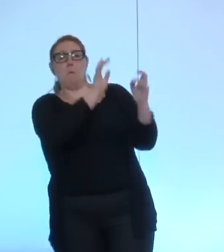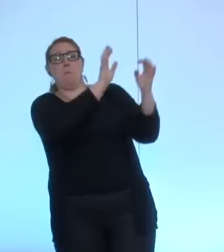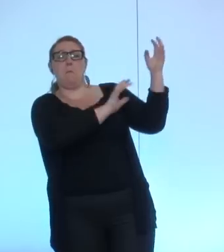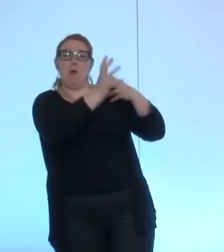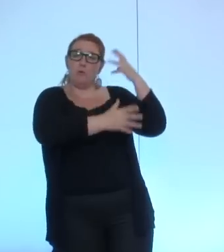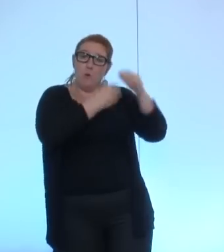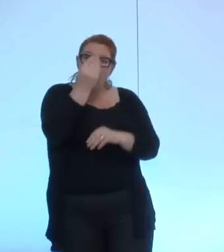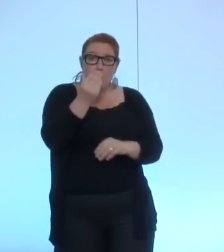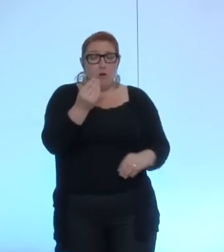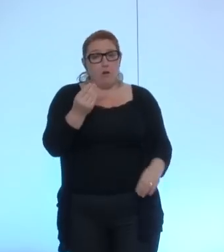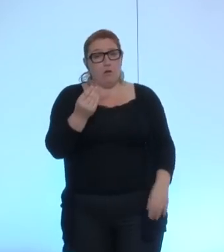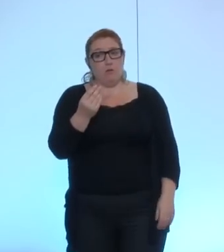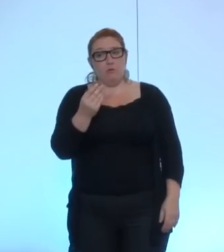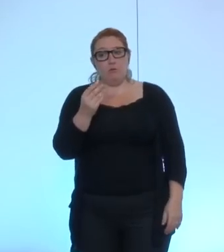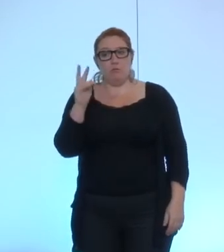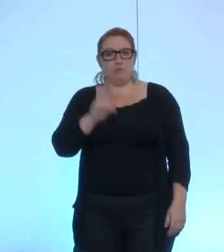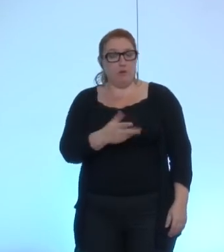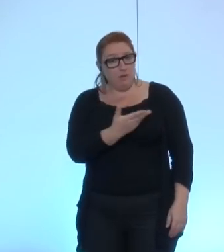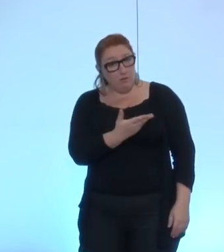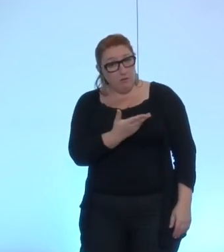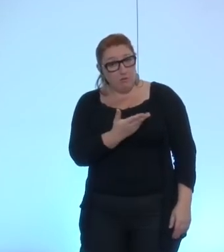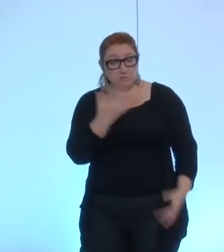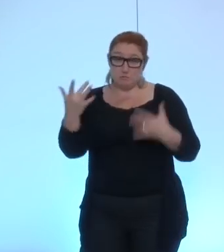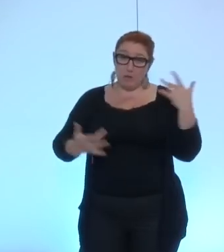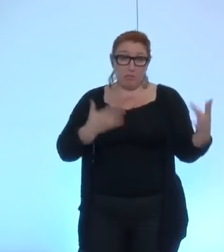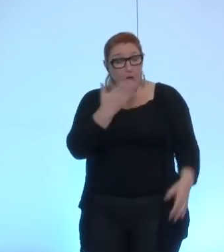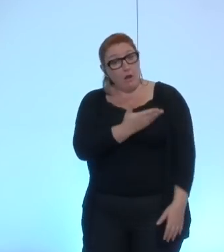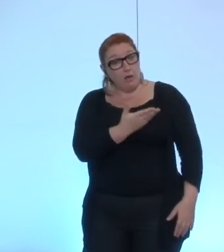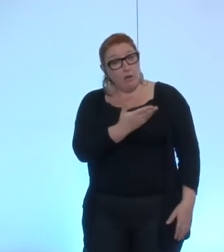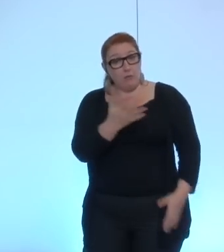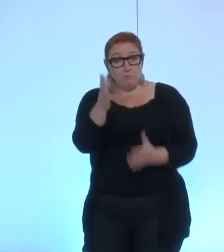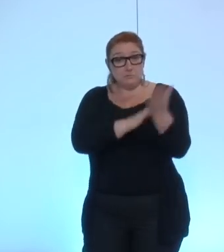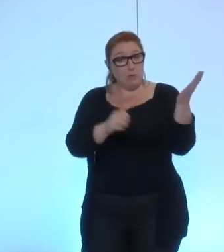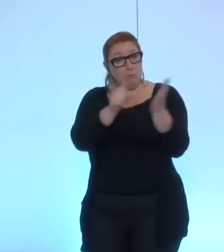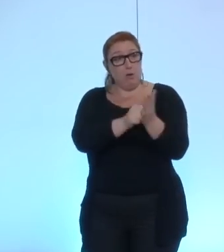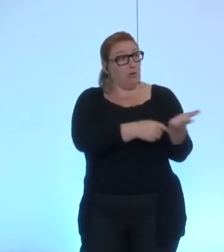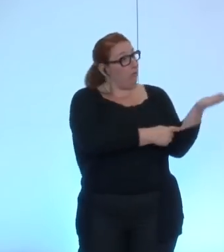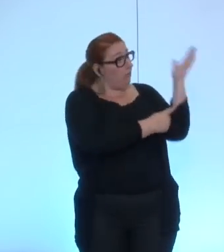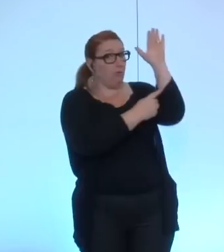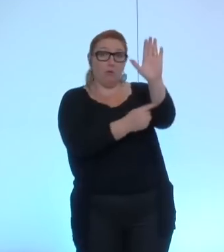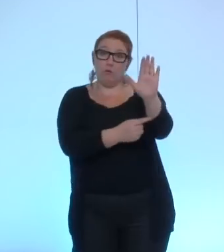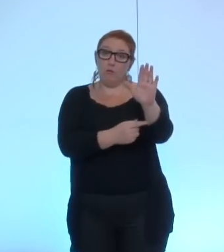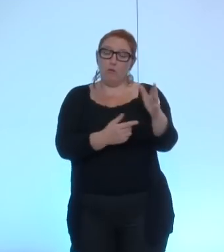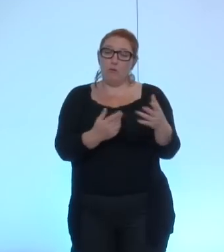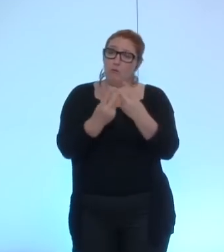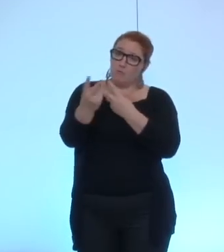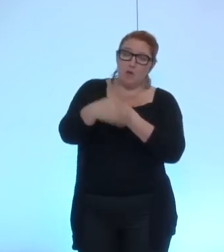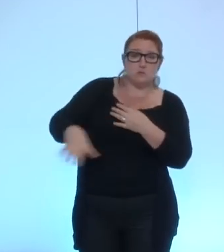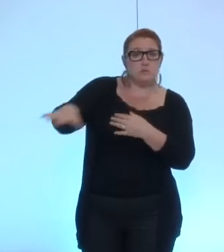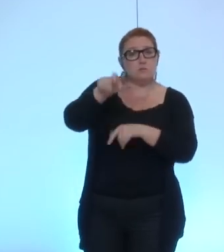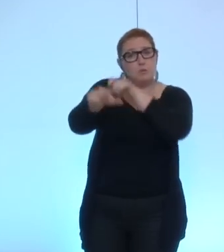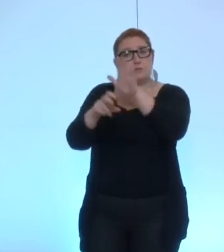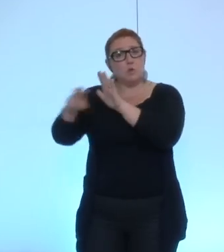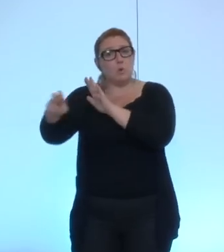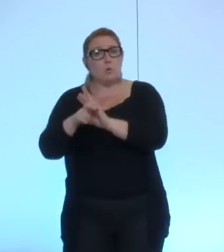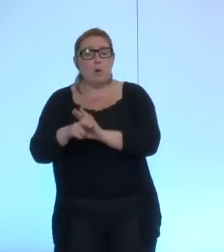considéré sans incidence par rapport au spectacle et donc à la force symbolique que nous donnons de ce moment en direction des Grenoblois je pense qu'il faut